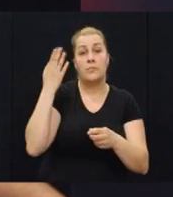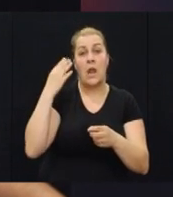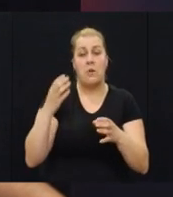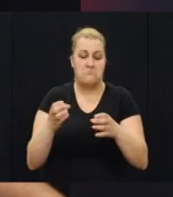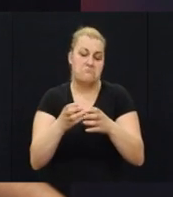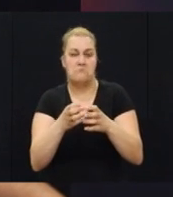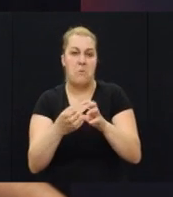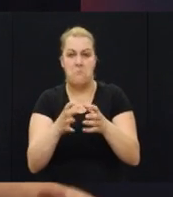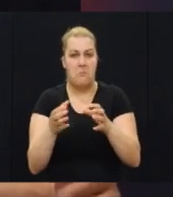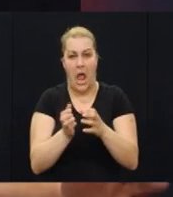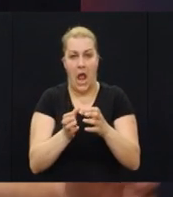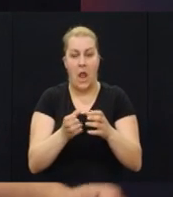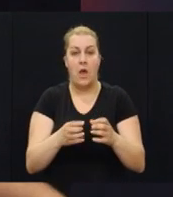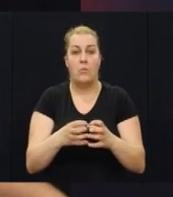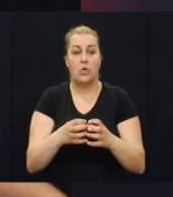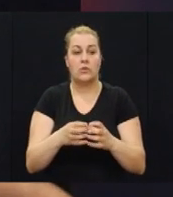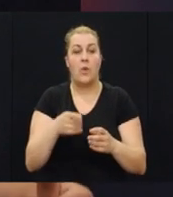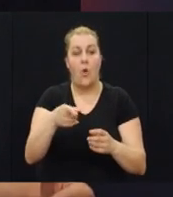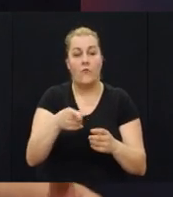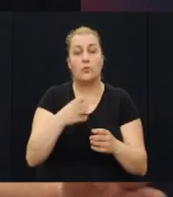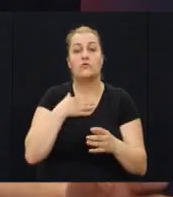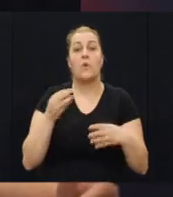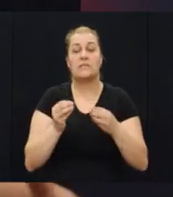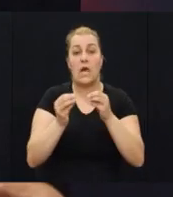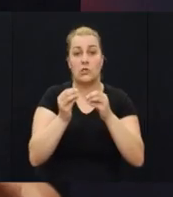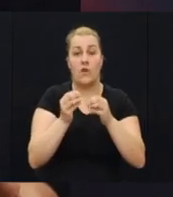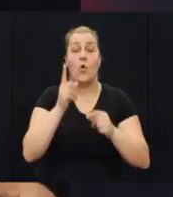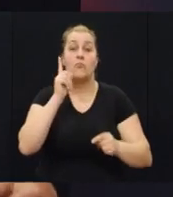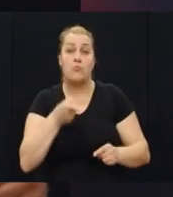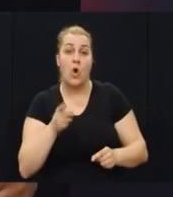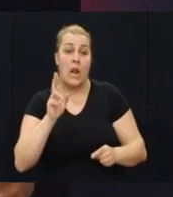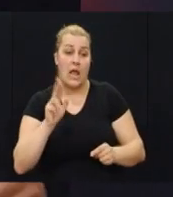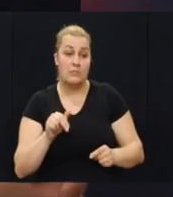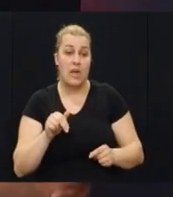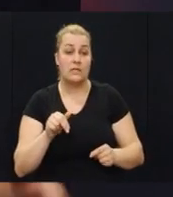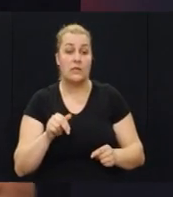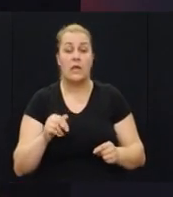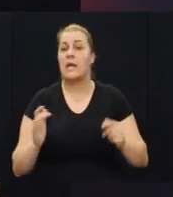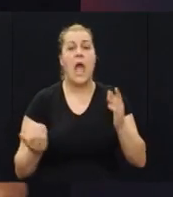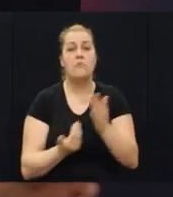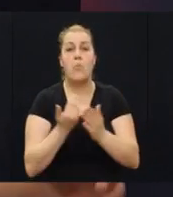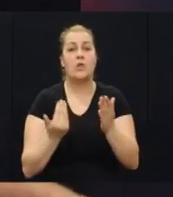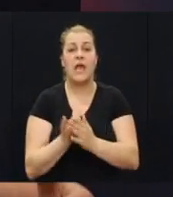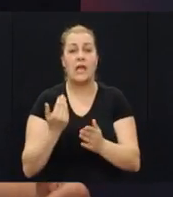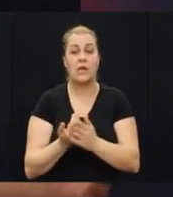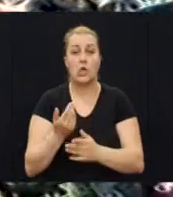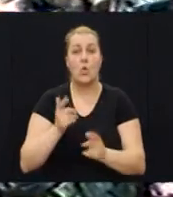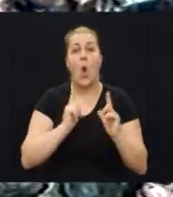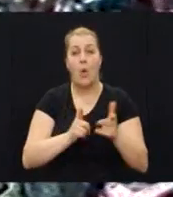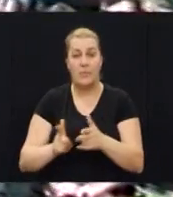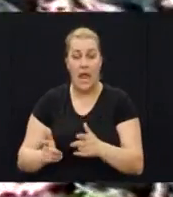mala postrojba koja je u svom sastavu morala imati najmoderniju opremu